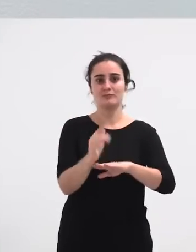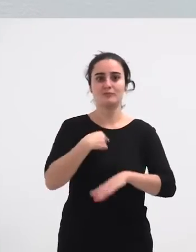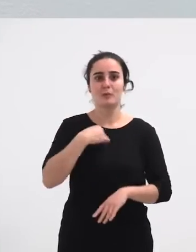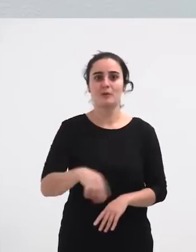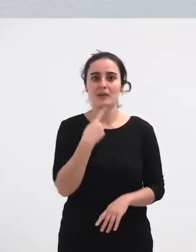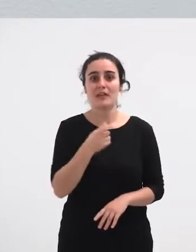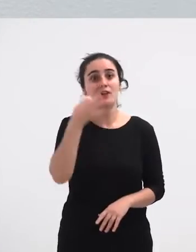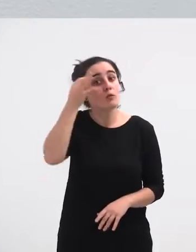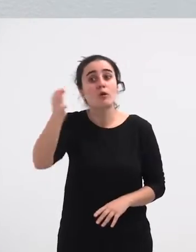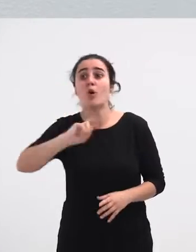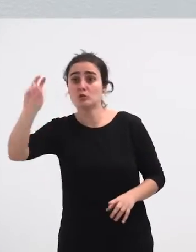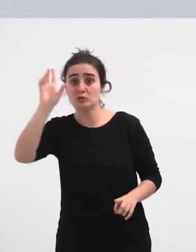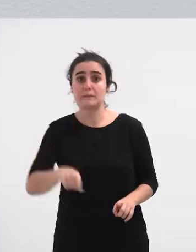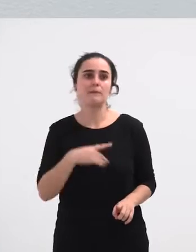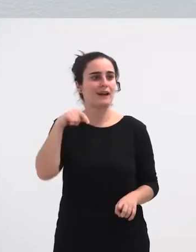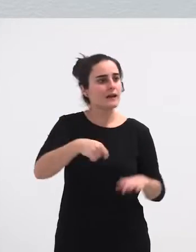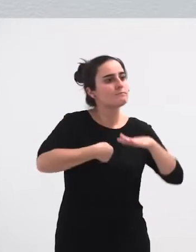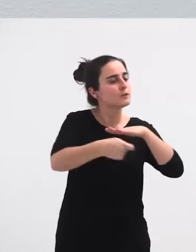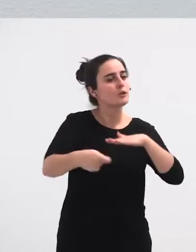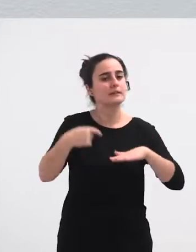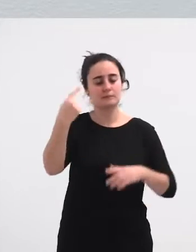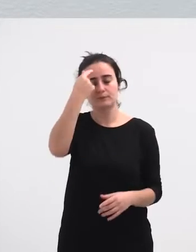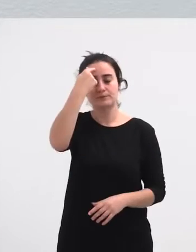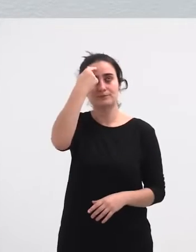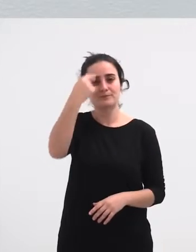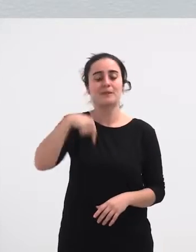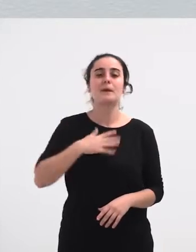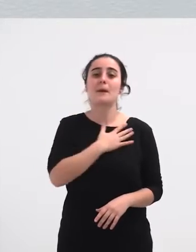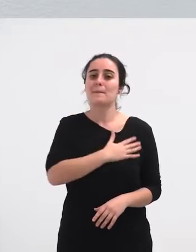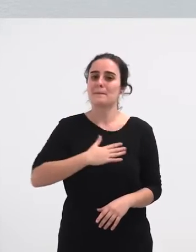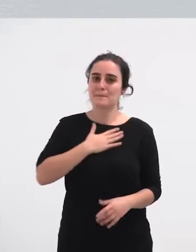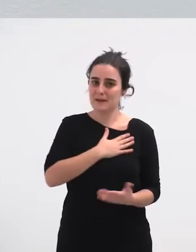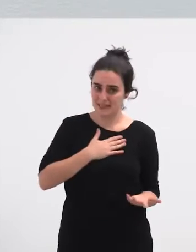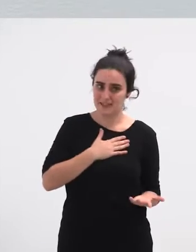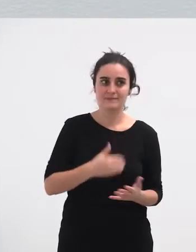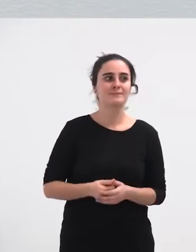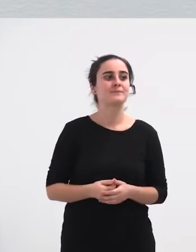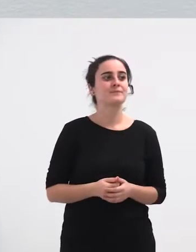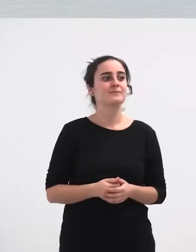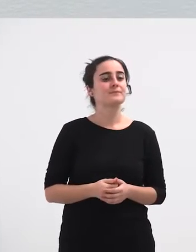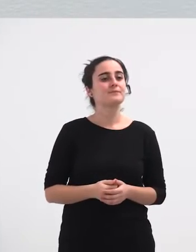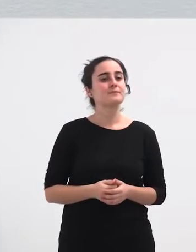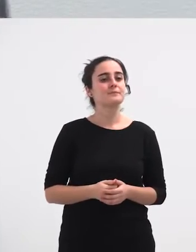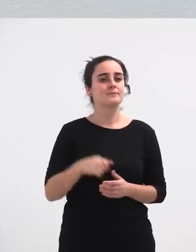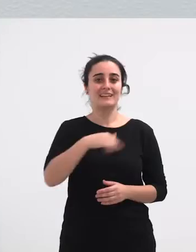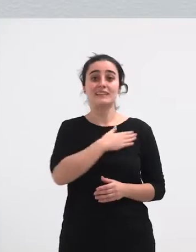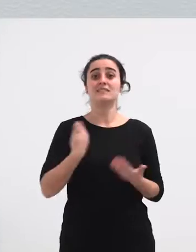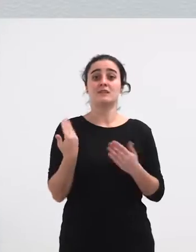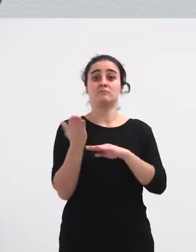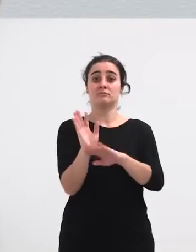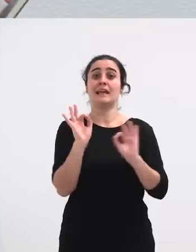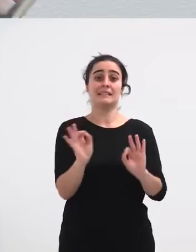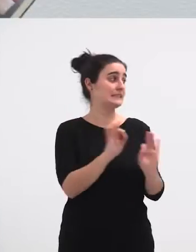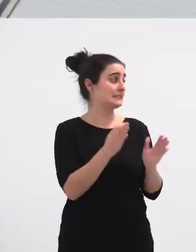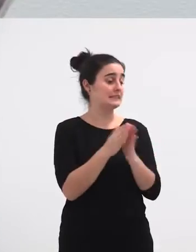bueno, beste herri bateko Gasteiz esaten nuen beti Plazarra bat da hemen egotea Eta, bueno, gatoza orkestera hau Hau da,